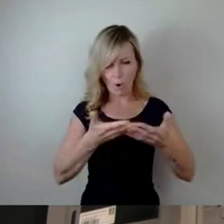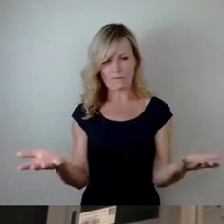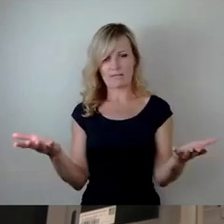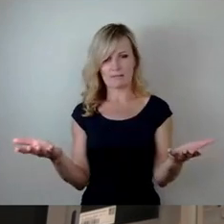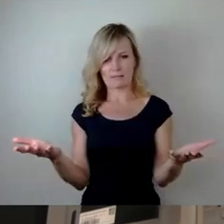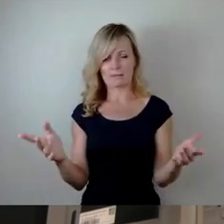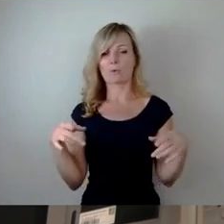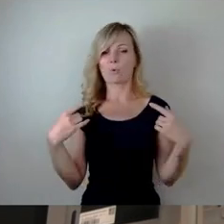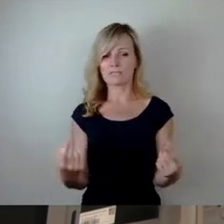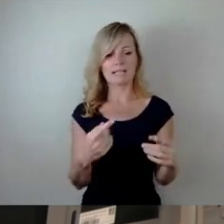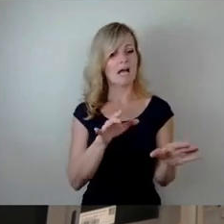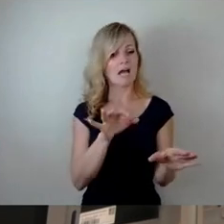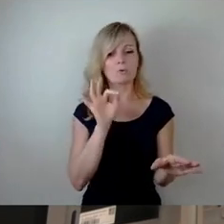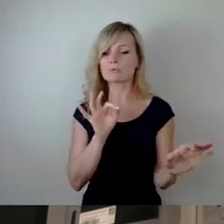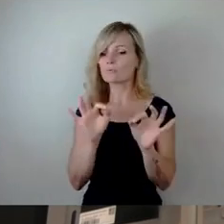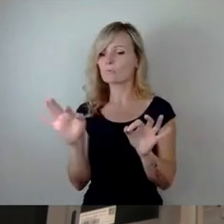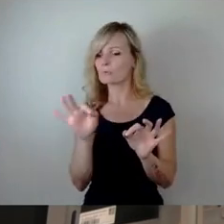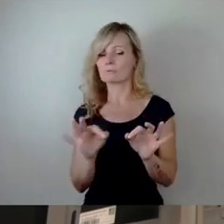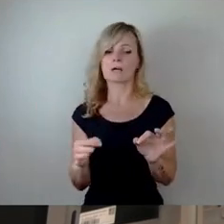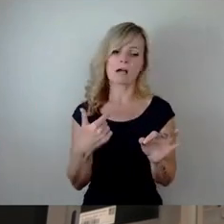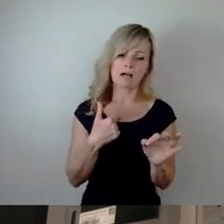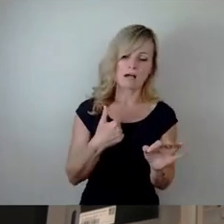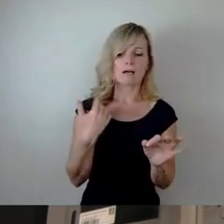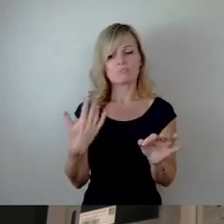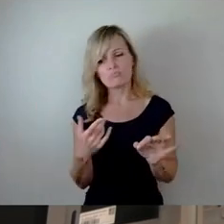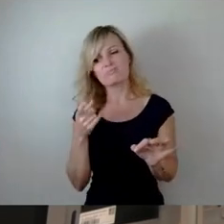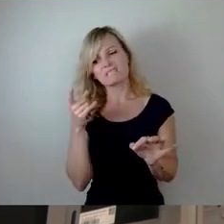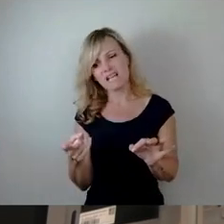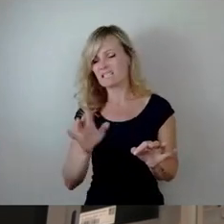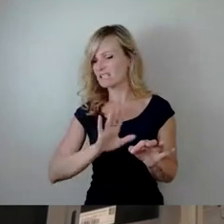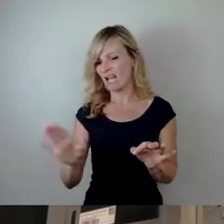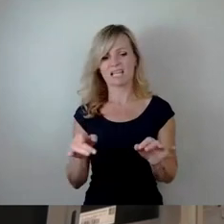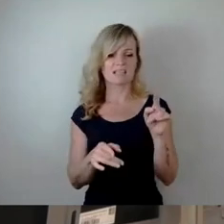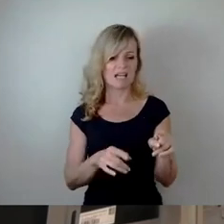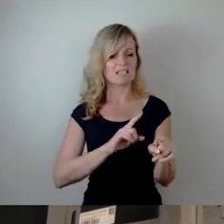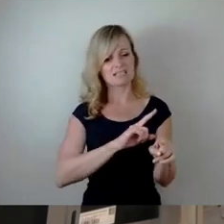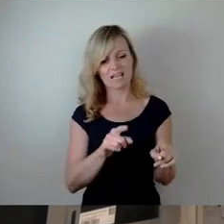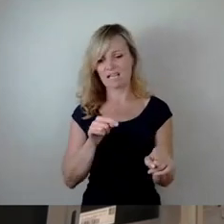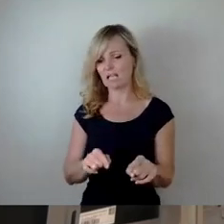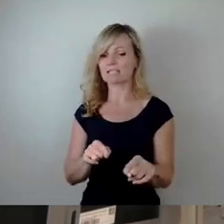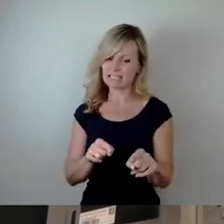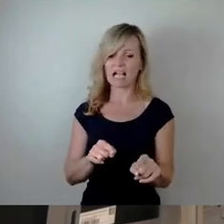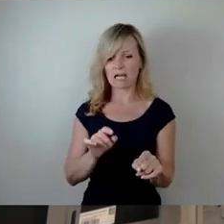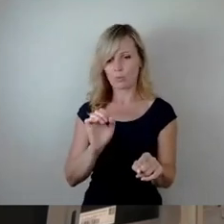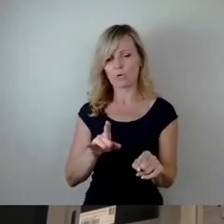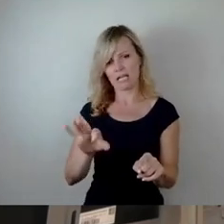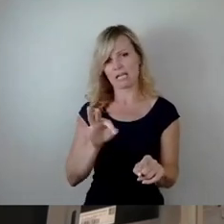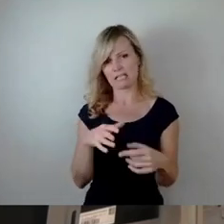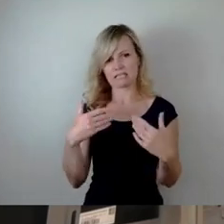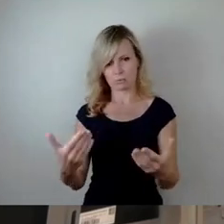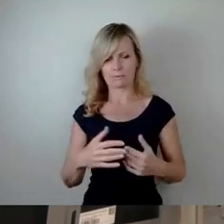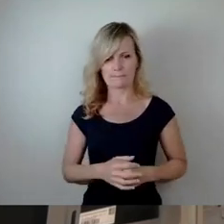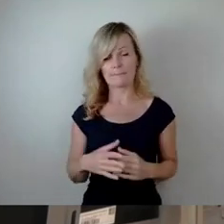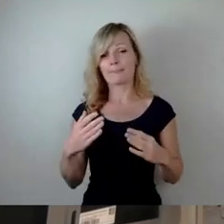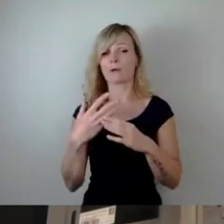Sachen aussuchen und dann sagen müssen, schweren Herzens, ja, das geht nicht, das geht nicht und das geht. In den Haushaltsverhandlungen